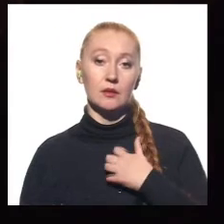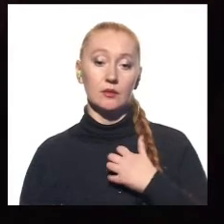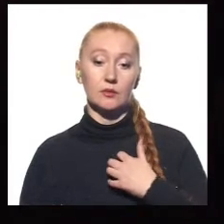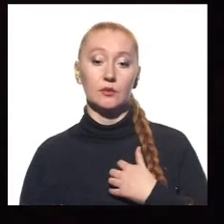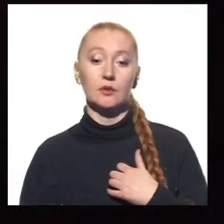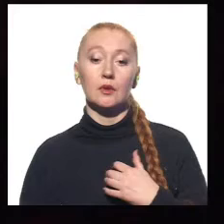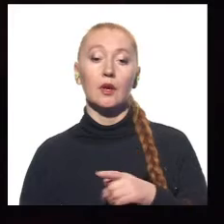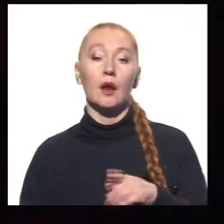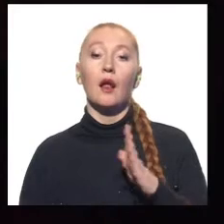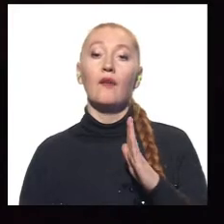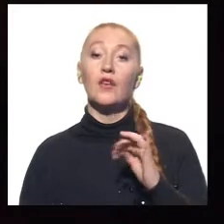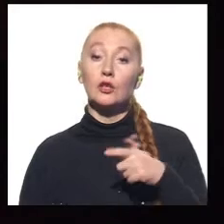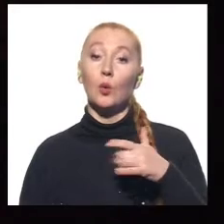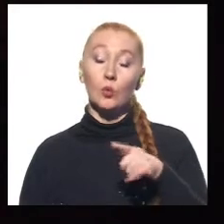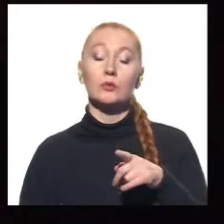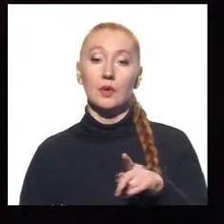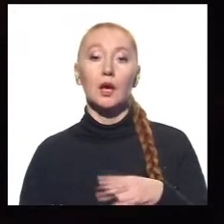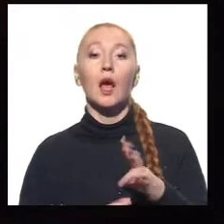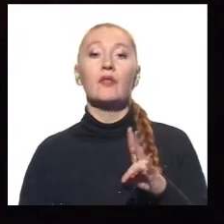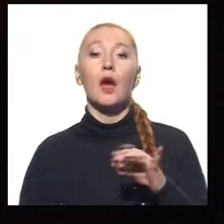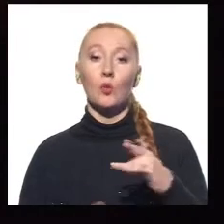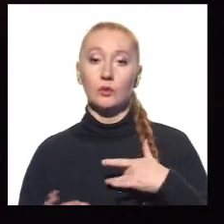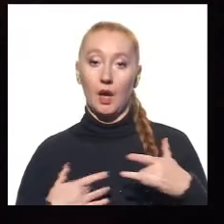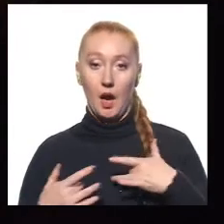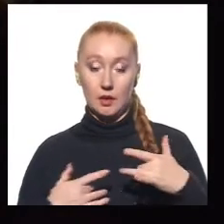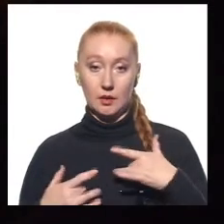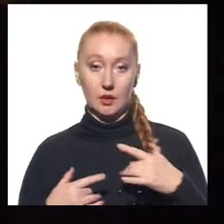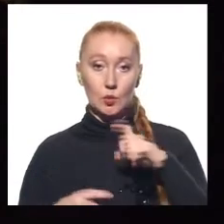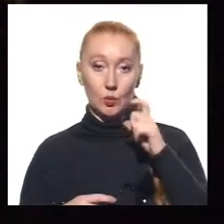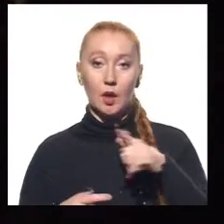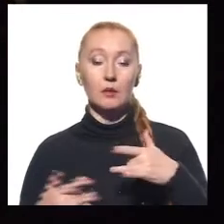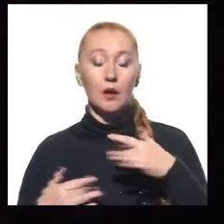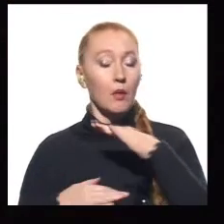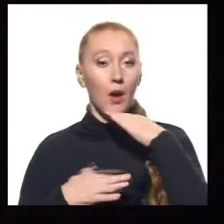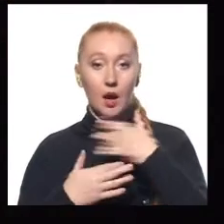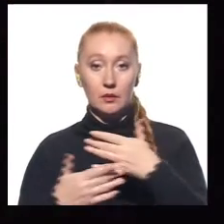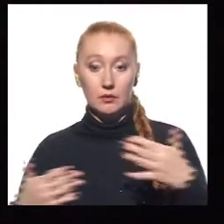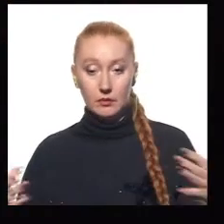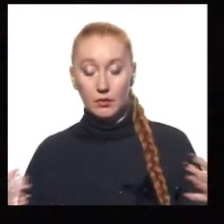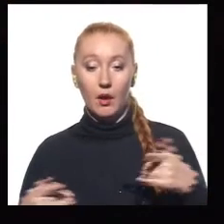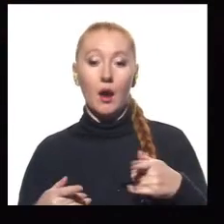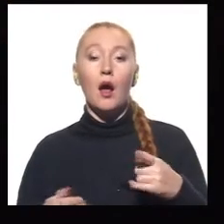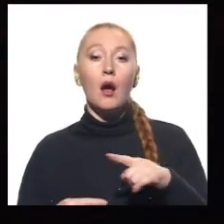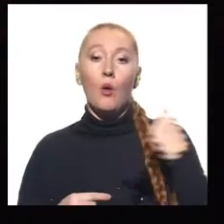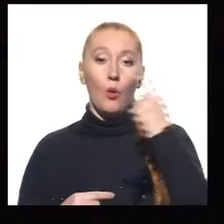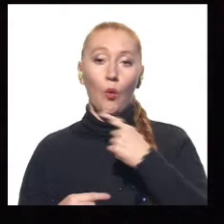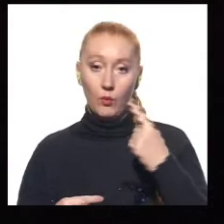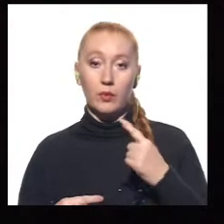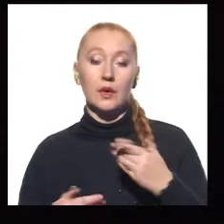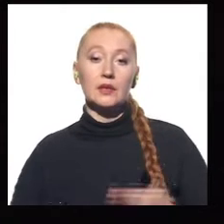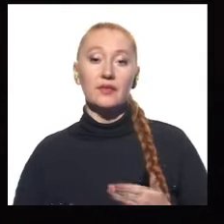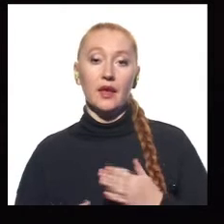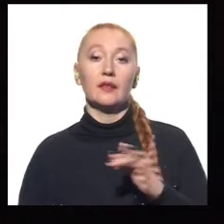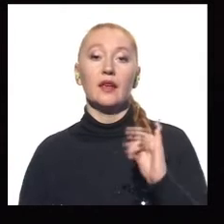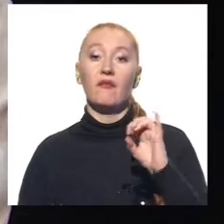Віктор Гунькін – народний артист України. Зіграв багато ролей. Та, каже, образ діда Івана, який ховає свого померлого від